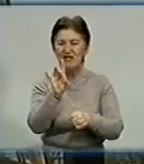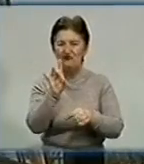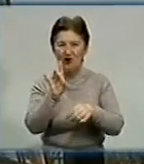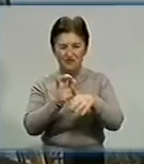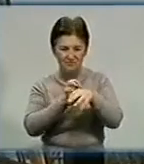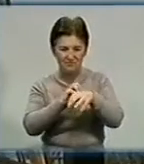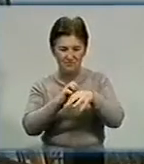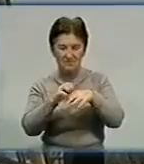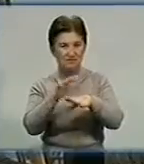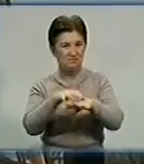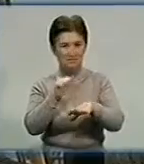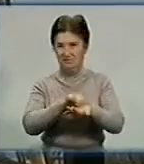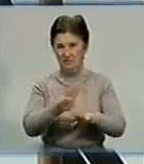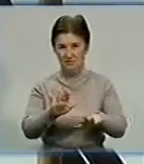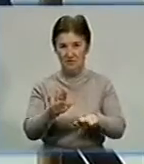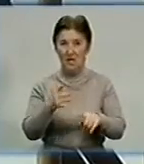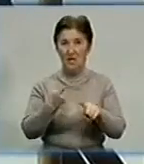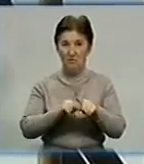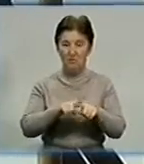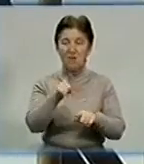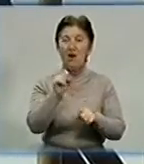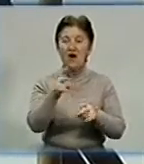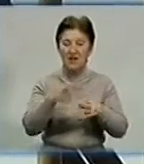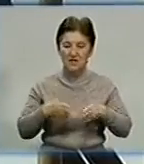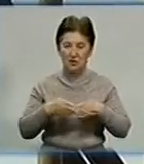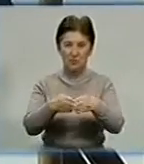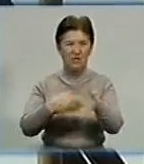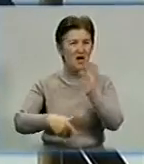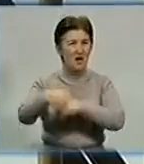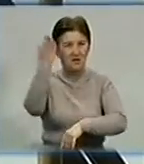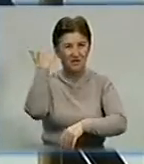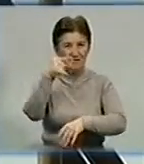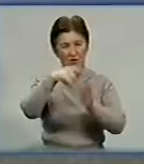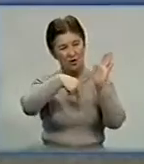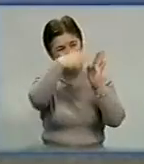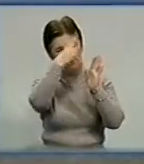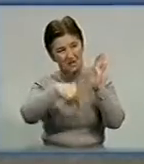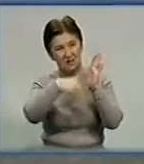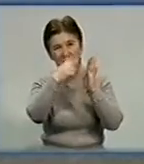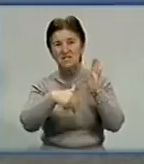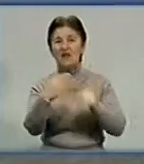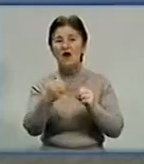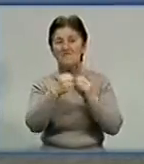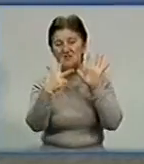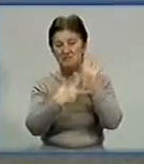Використовують фарбу також, як і на суднобудівництві. Востаннє телевізійну вежу оновлювали 18 років тому.